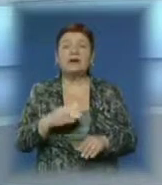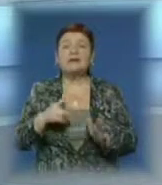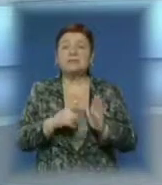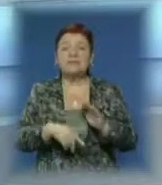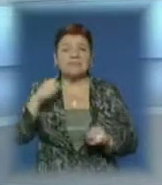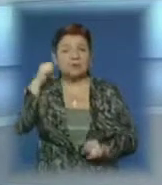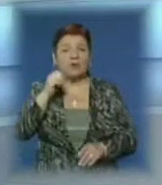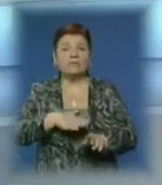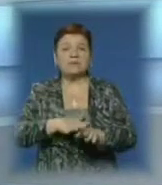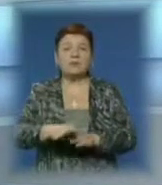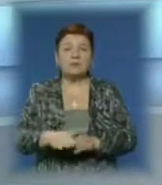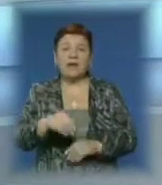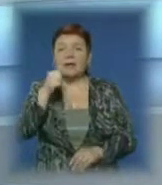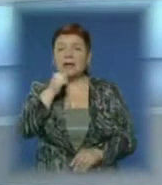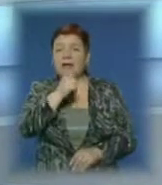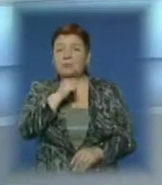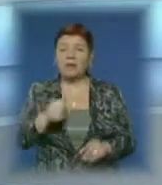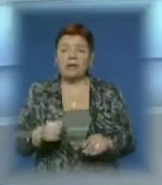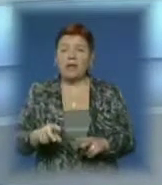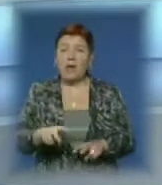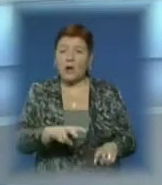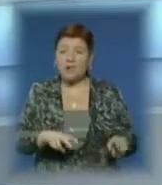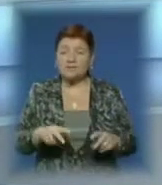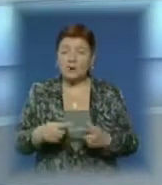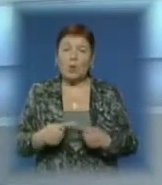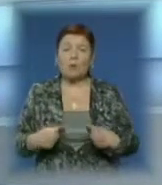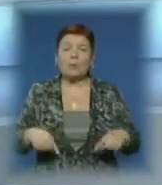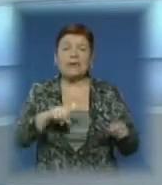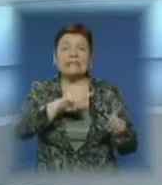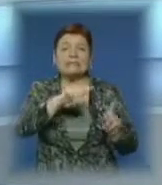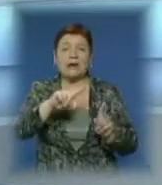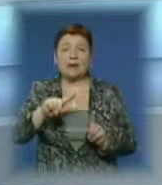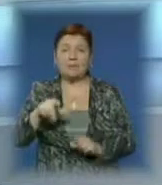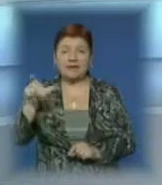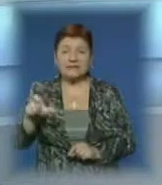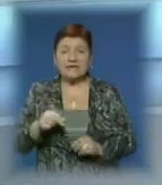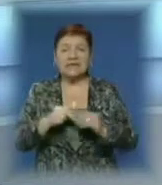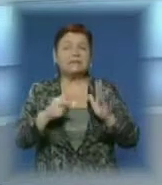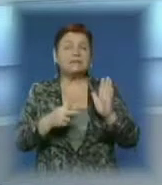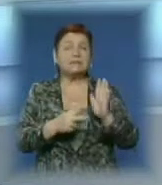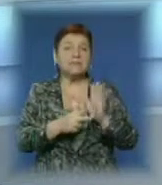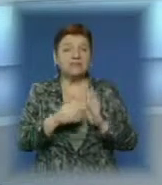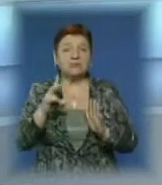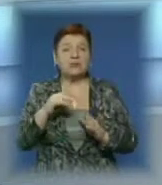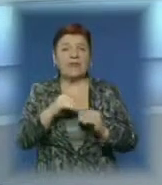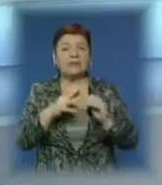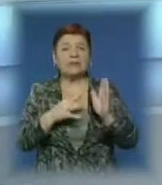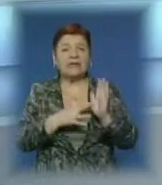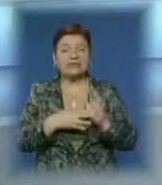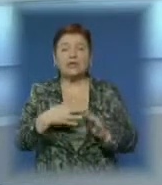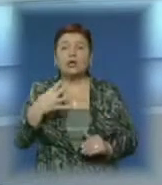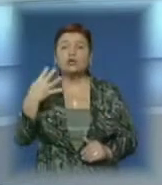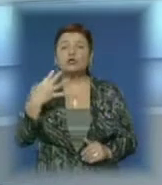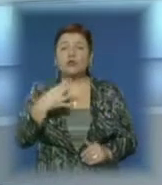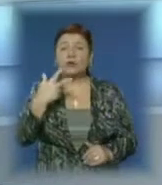десантування у краї таємної розвід групи під кодовою назвою «Закарпатці». У ніч з 18 на 19 серпня 1943